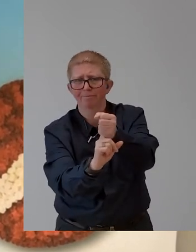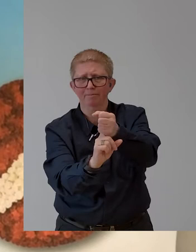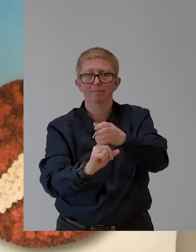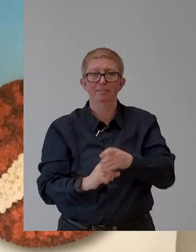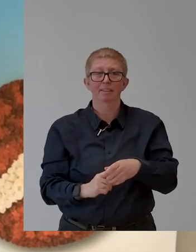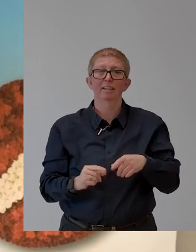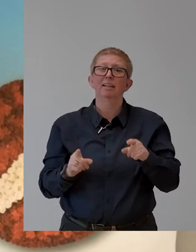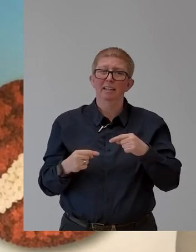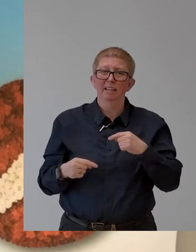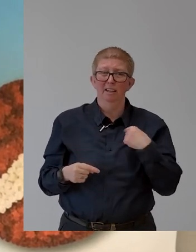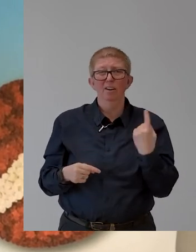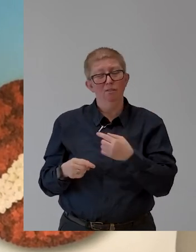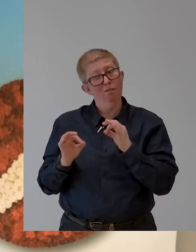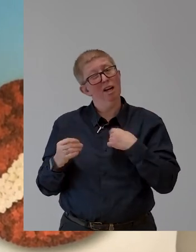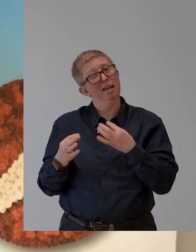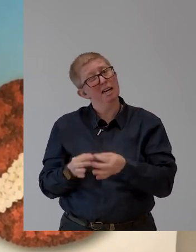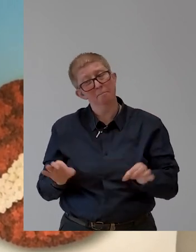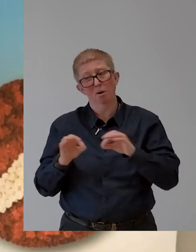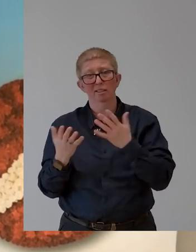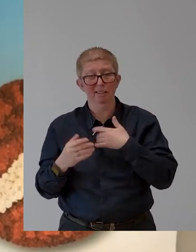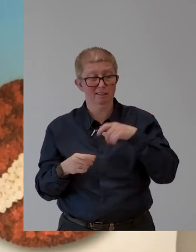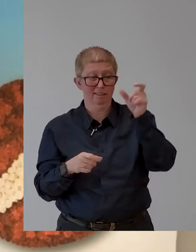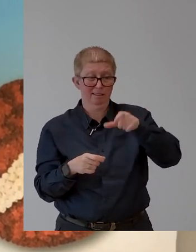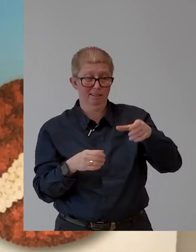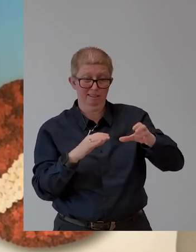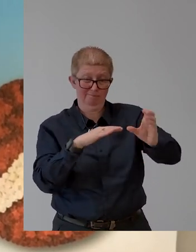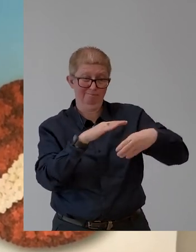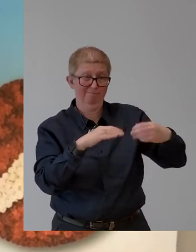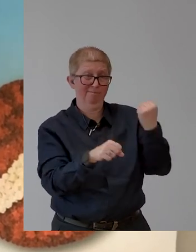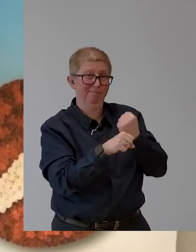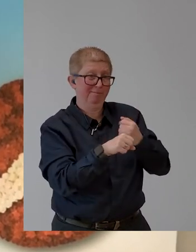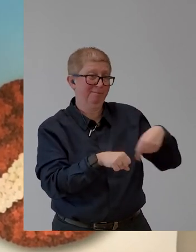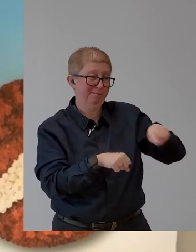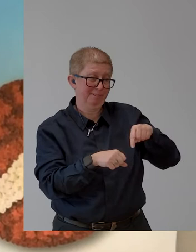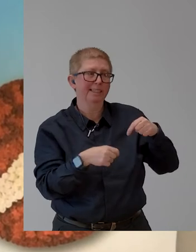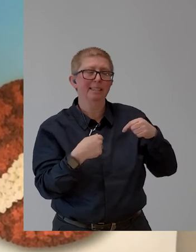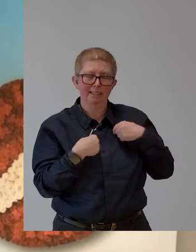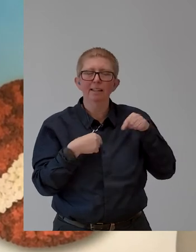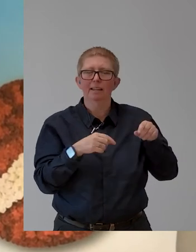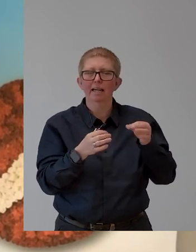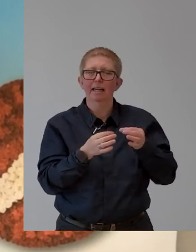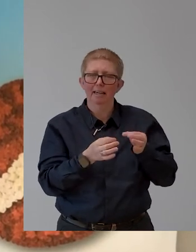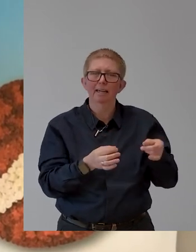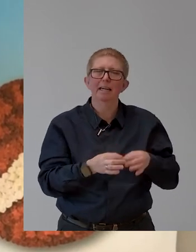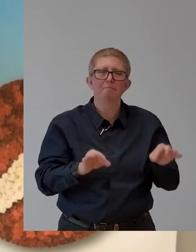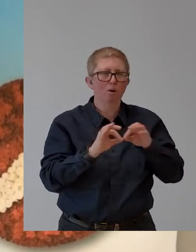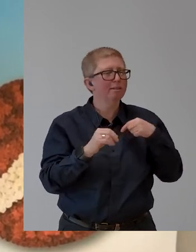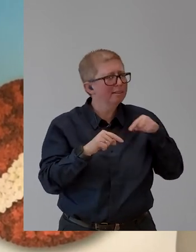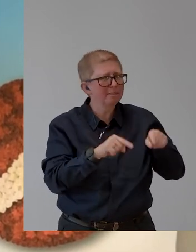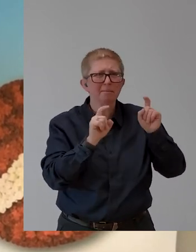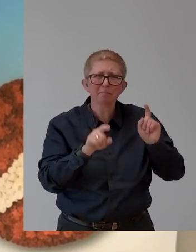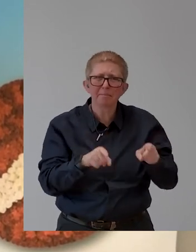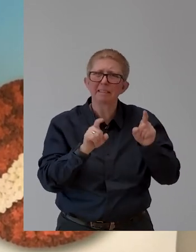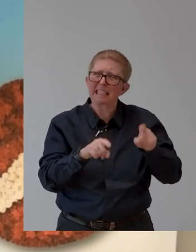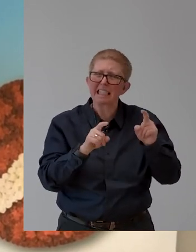of people with disabilities. I think this is also very important to continuously work on